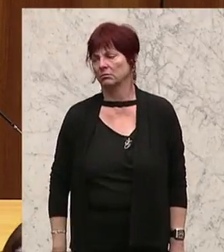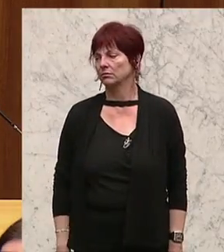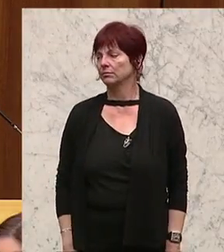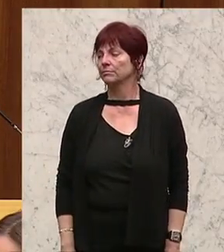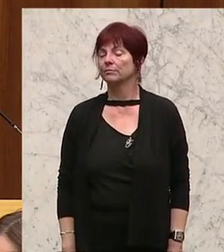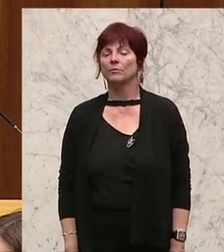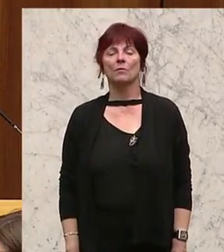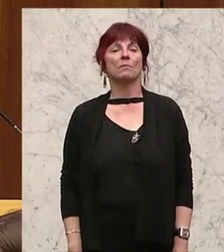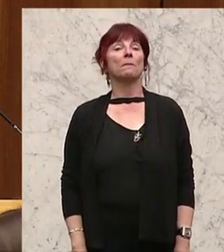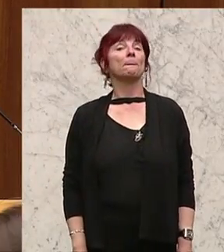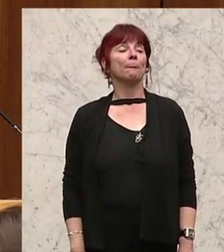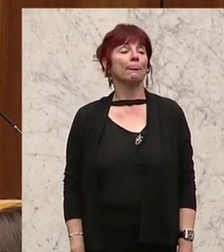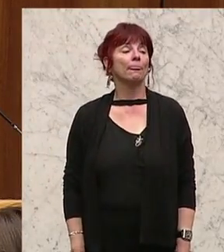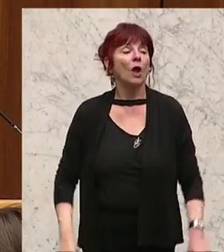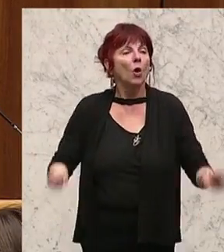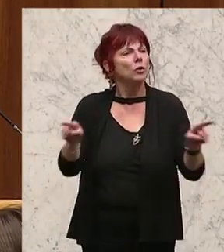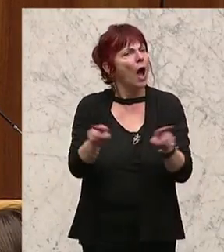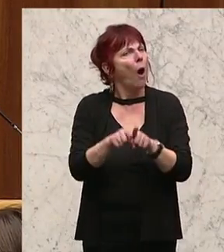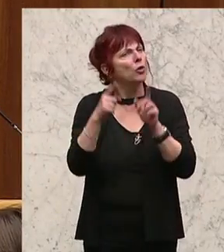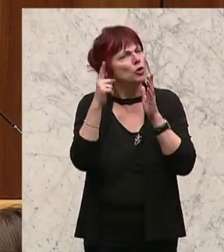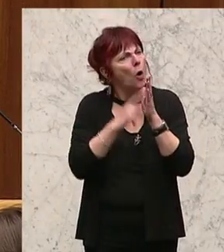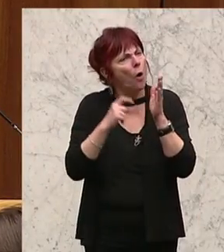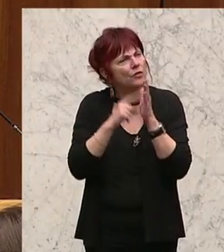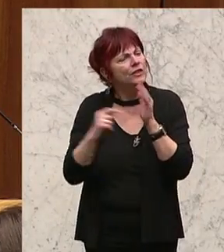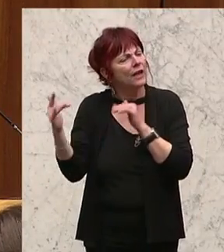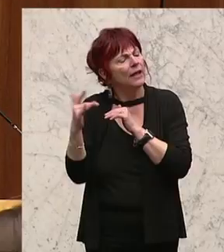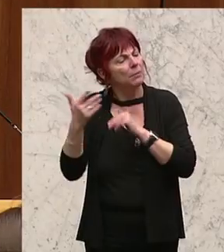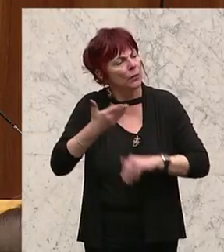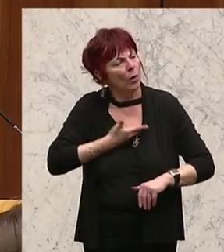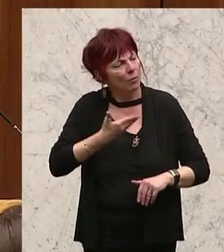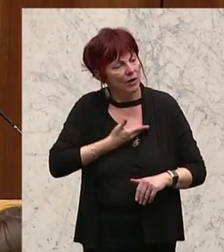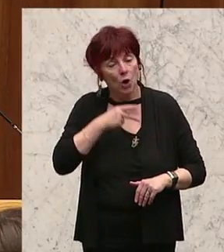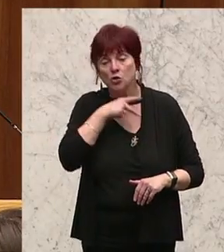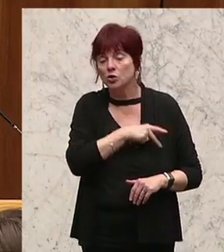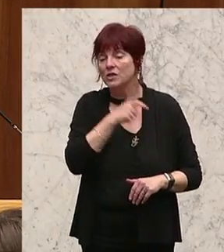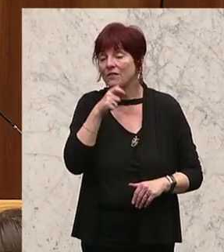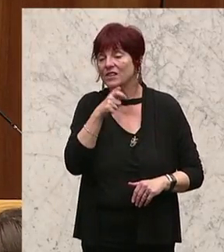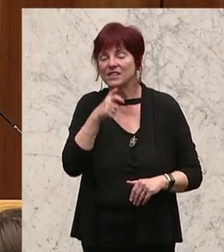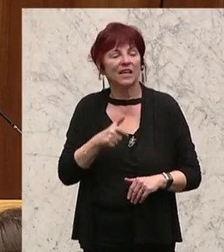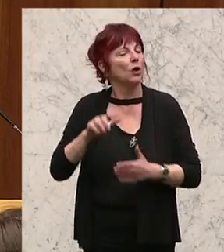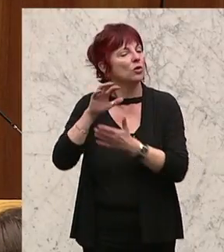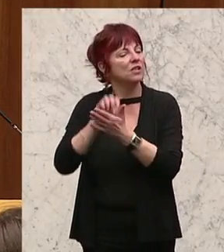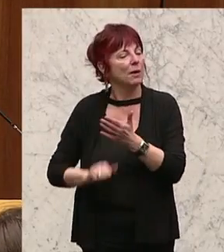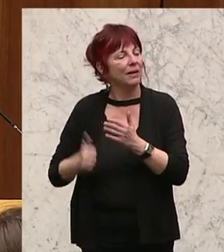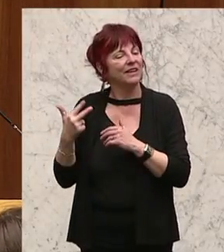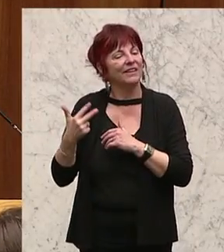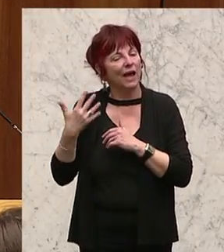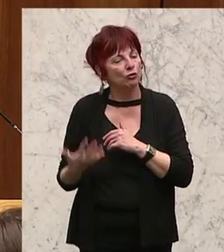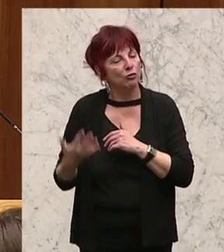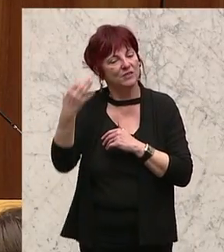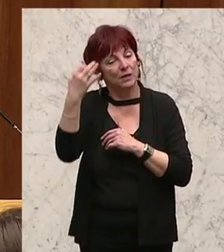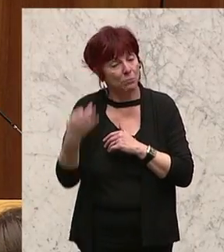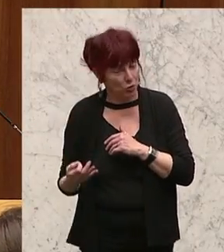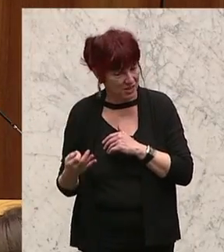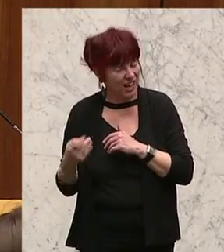Im Übrigen, und das ist heute schon vielfach kritisiert worden, löst der Sozialversicherungserwart in die Bauern hier in dem Ausmaß von 53 Prozent, erhalten die